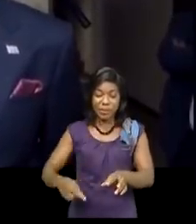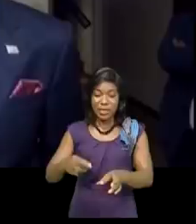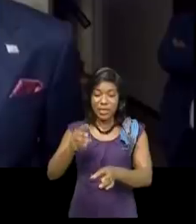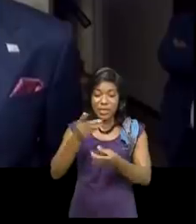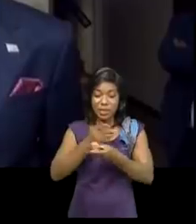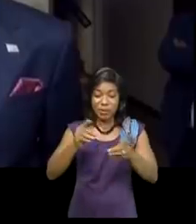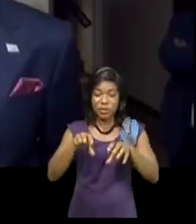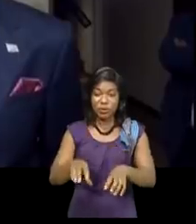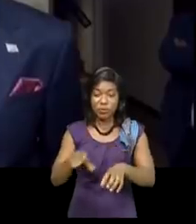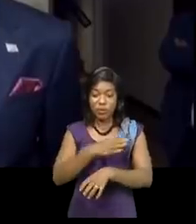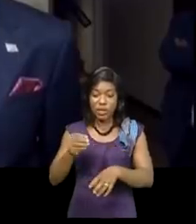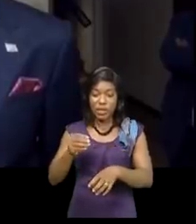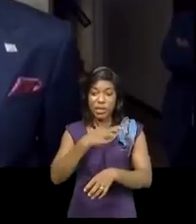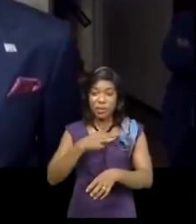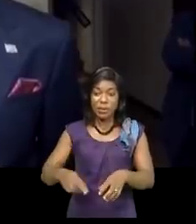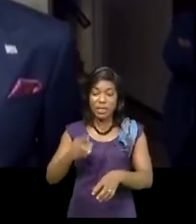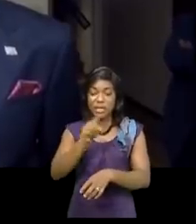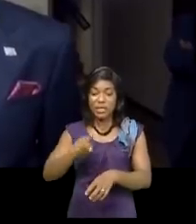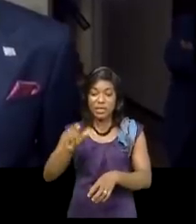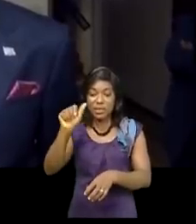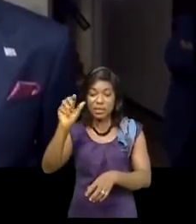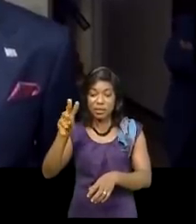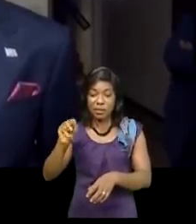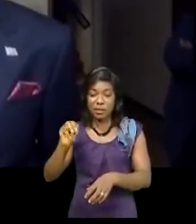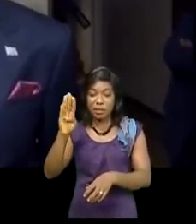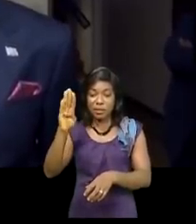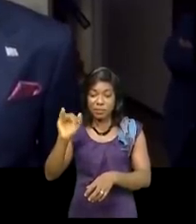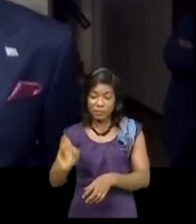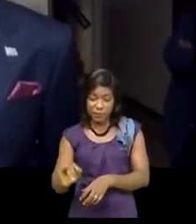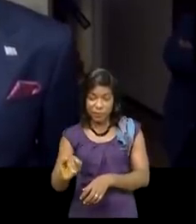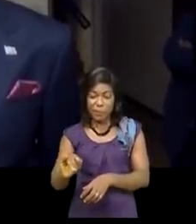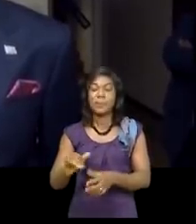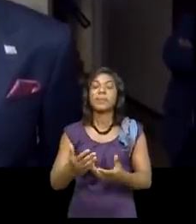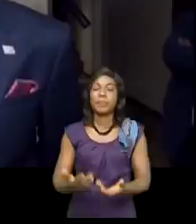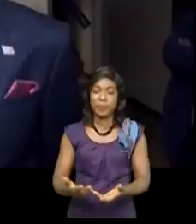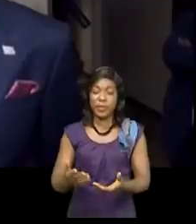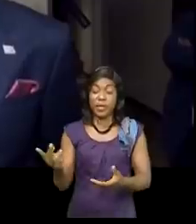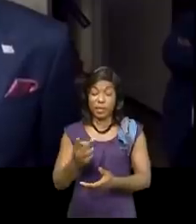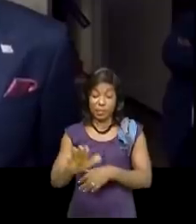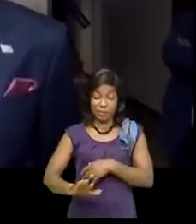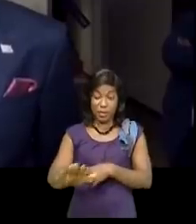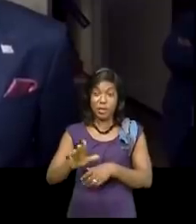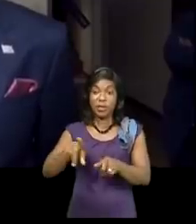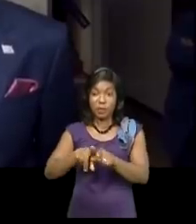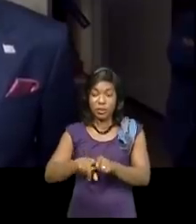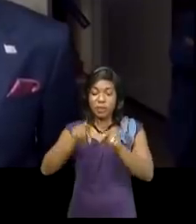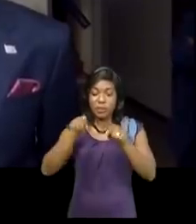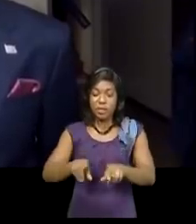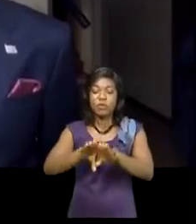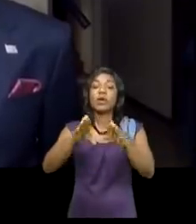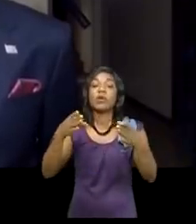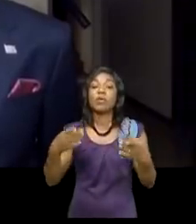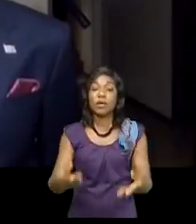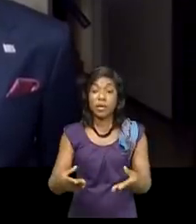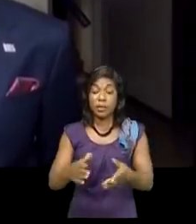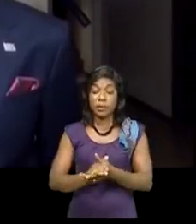via la province du Haut-Katanga et celle de Luapula, dont les travaux devaient être lancés. Mais